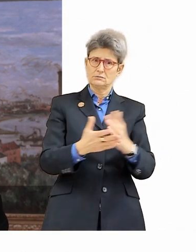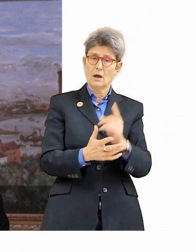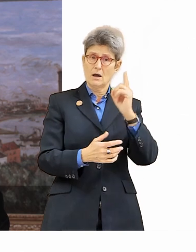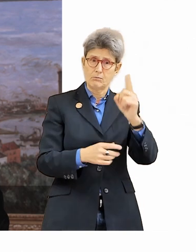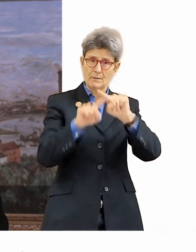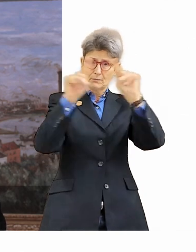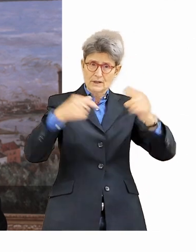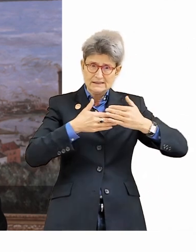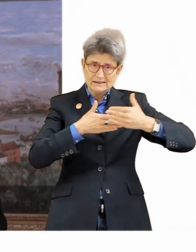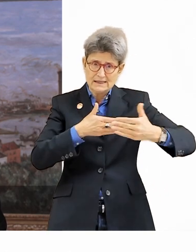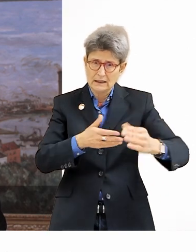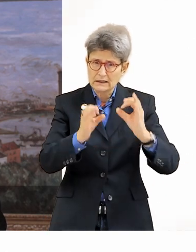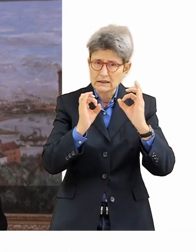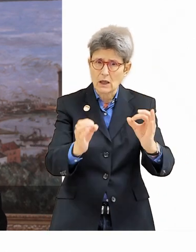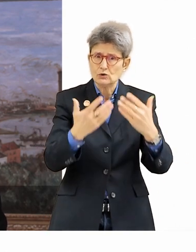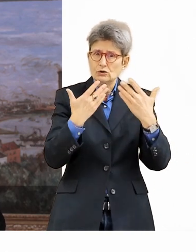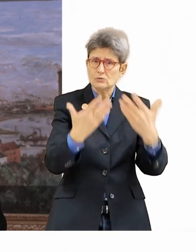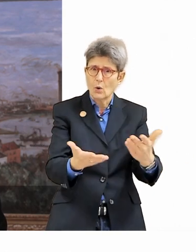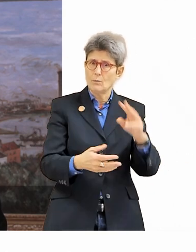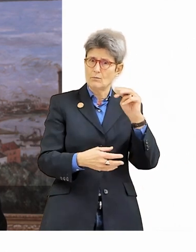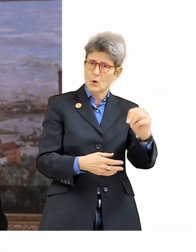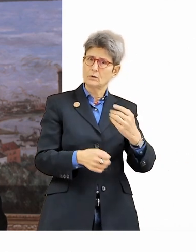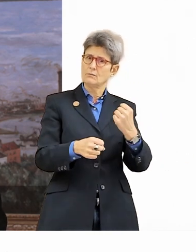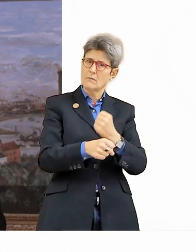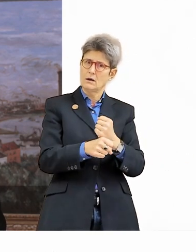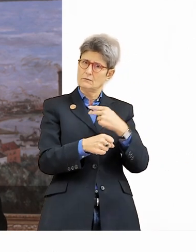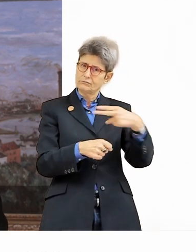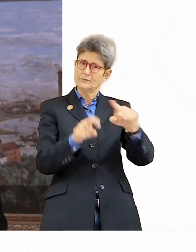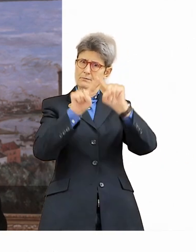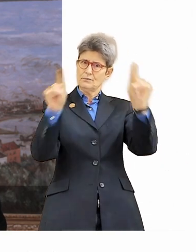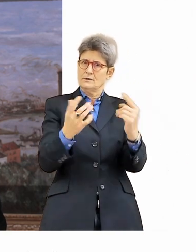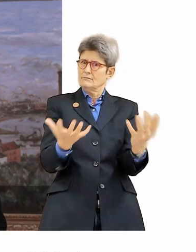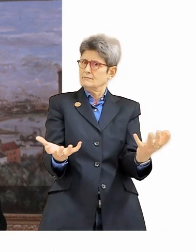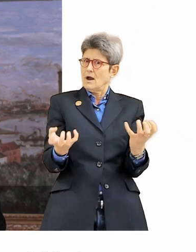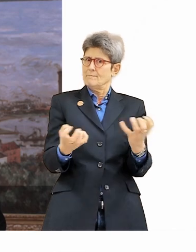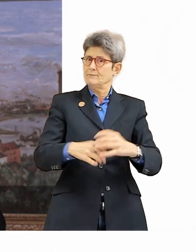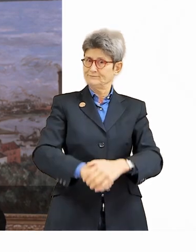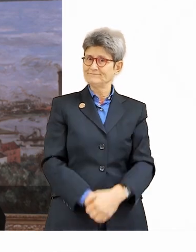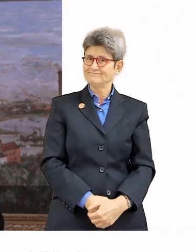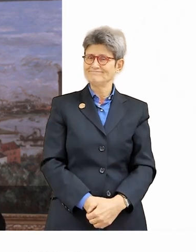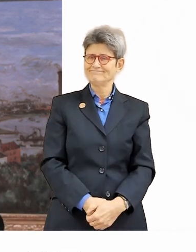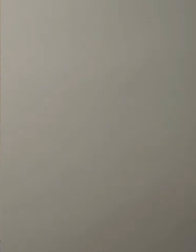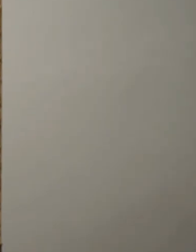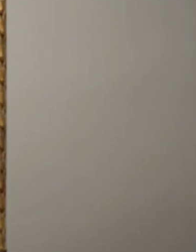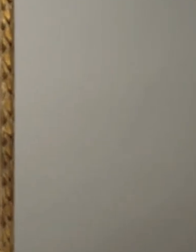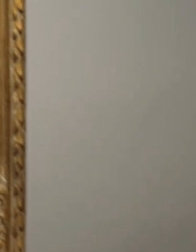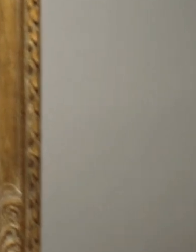wurde und unter anderem für jemanden wie Monet eben auch das besondere Faszinosum dieser Bilderserie ausgemacht hat.